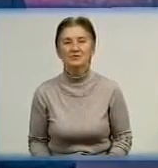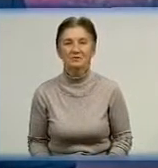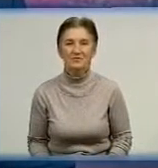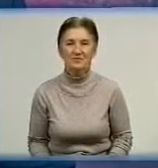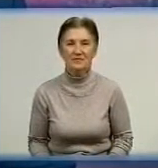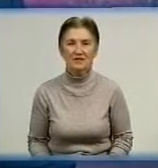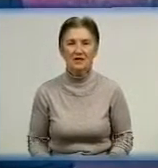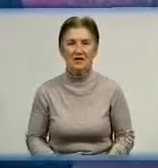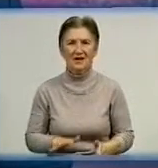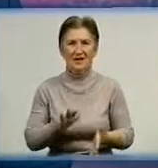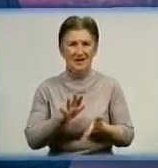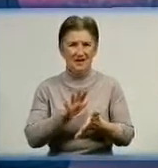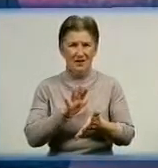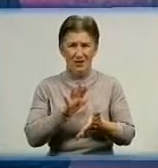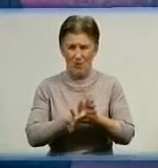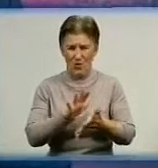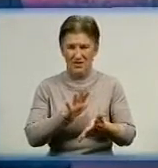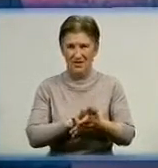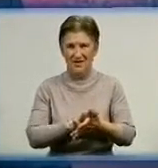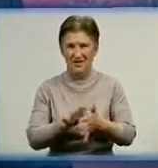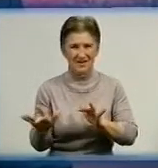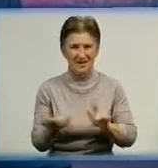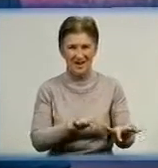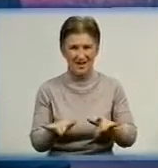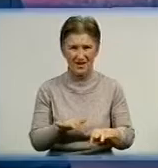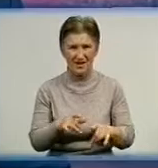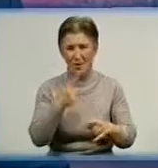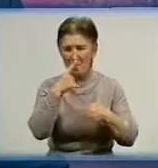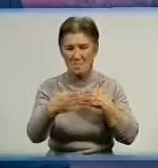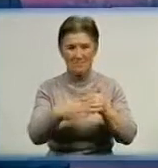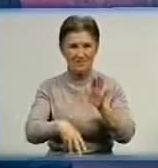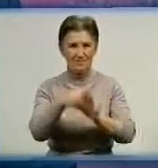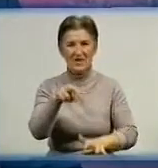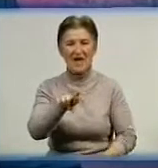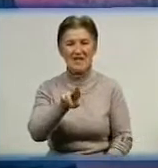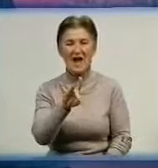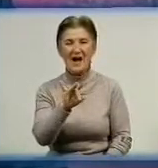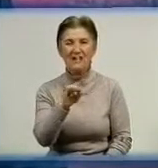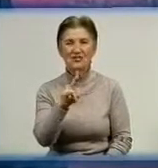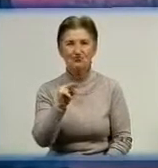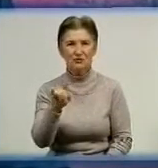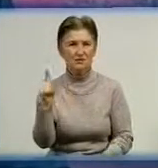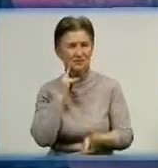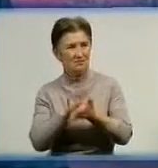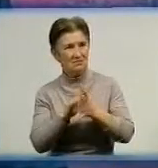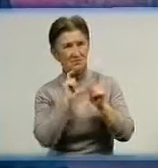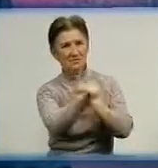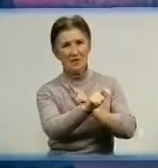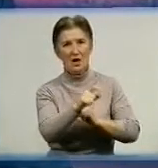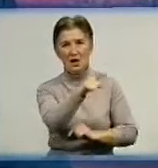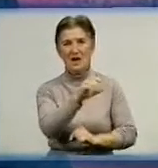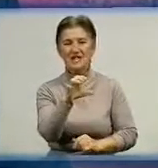Брудні ігри наприкінці предвиборчих перегонів. Яриніч відповів на закиди команди Стрижакова.